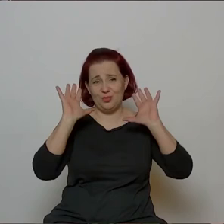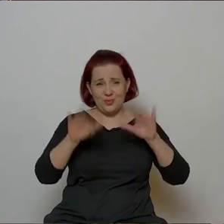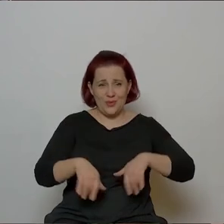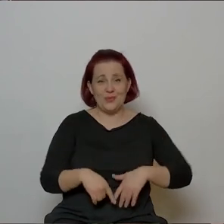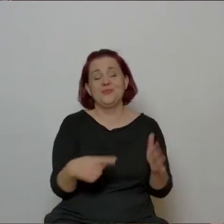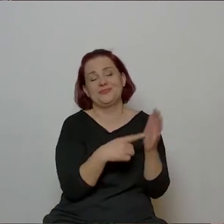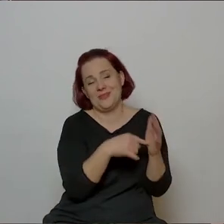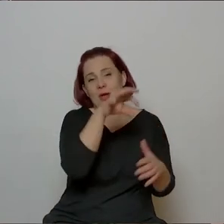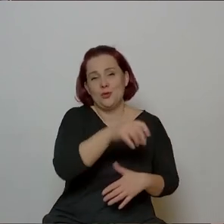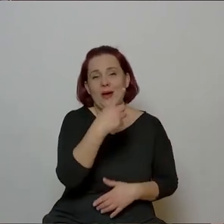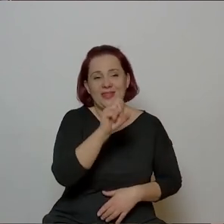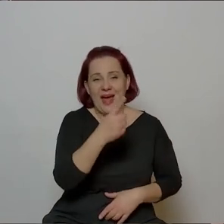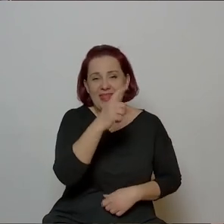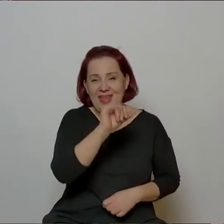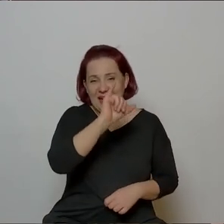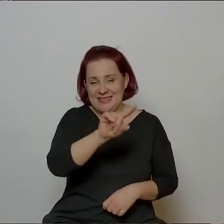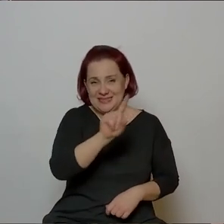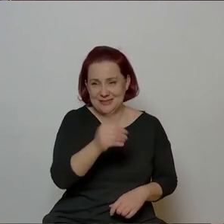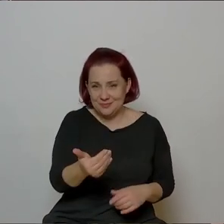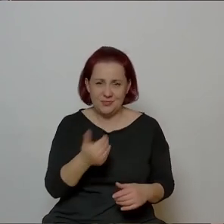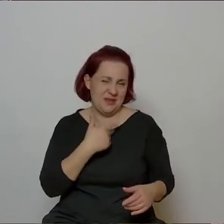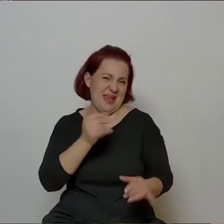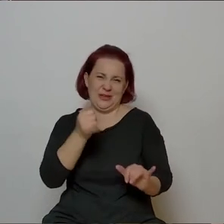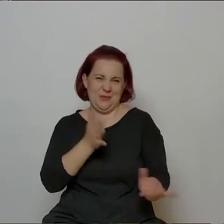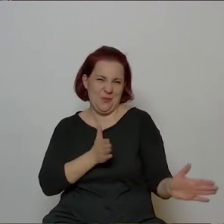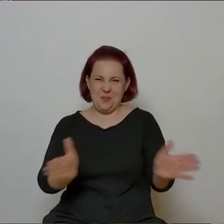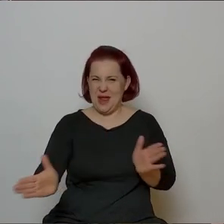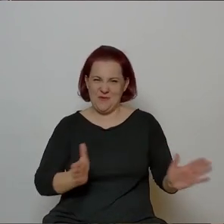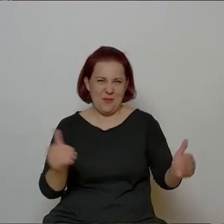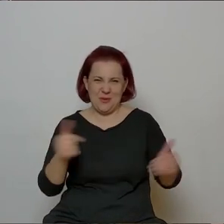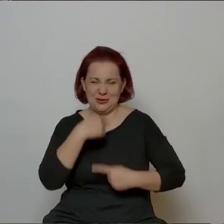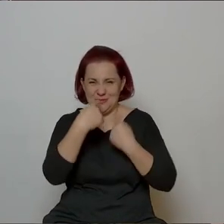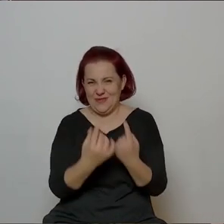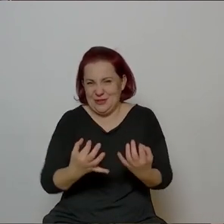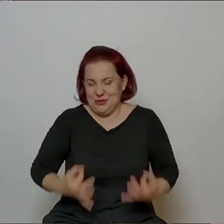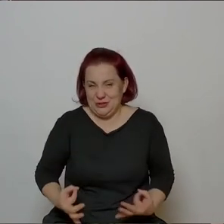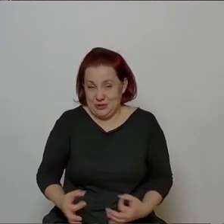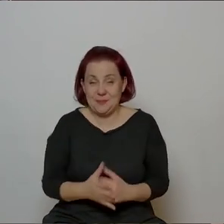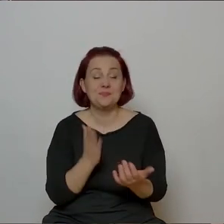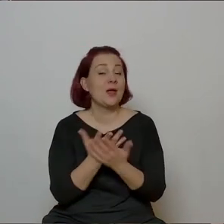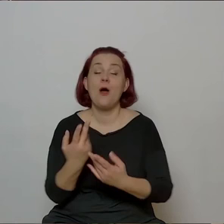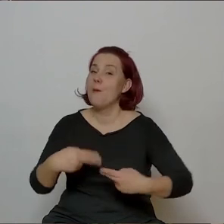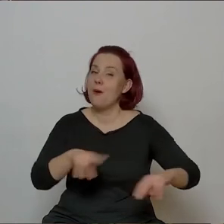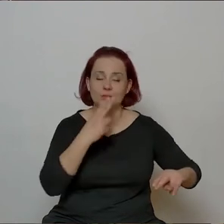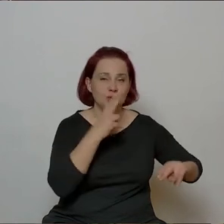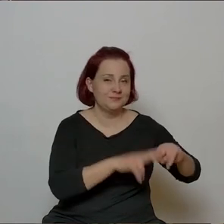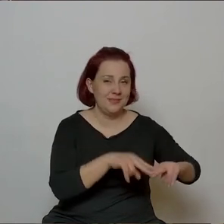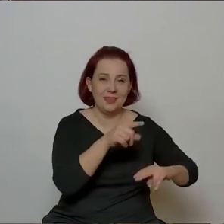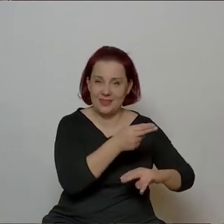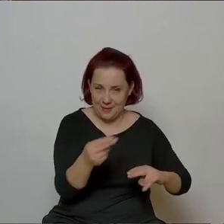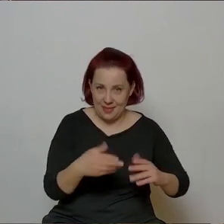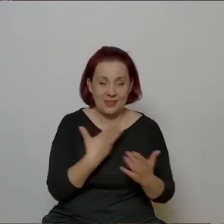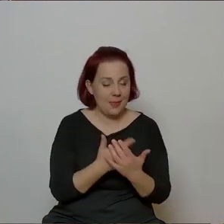dadaiści. Nas na jakimś takim performencie, jakbyśmy dzisiaj powiedzieli. Więc wracam do tego, liczę na to,